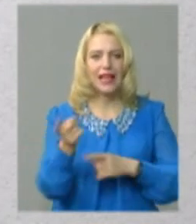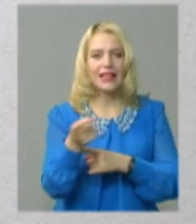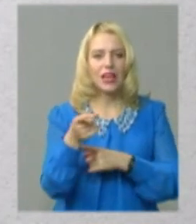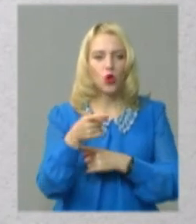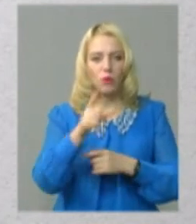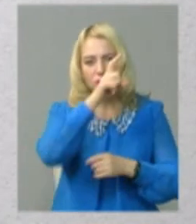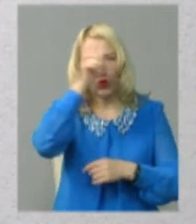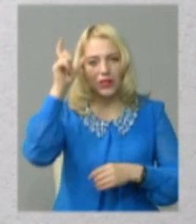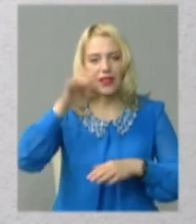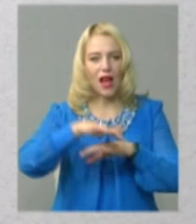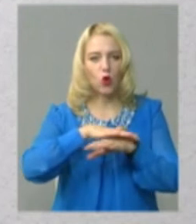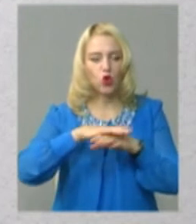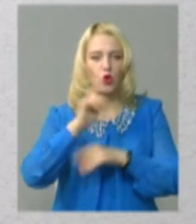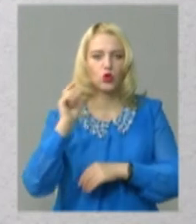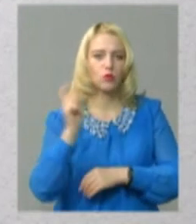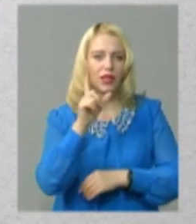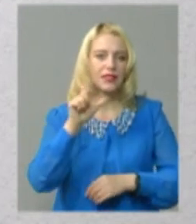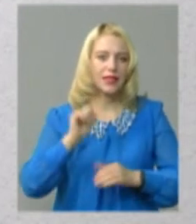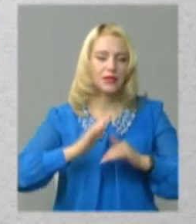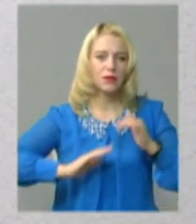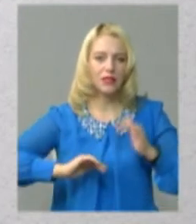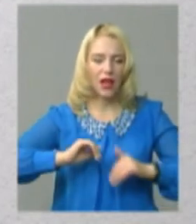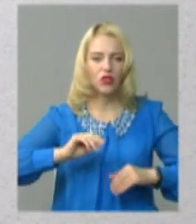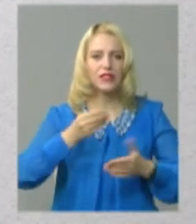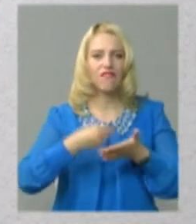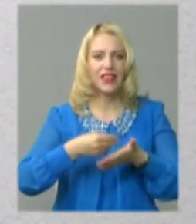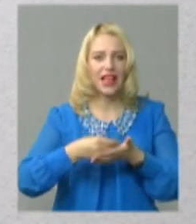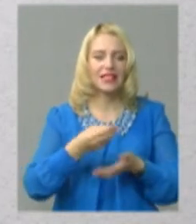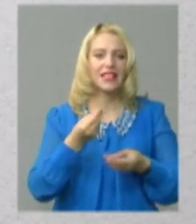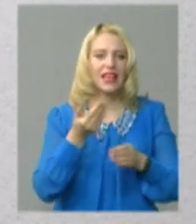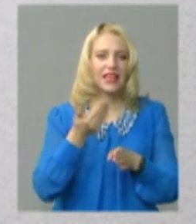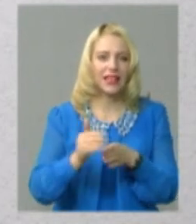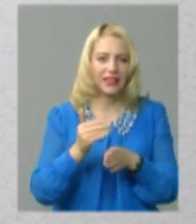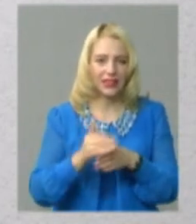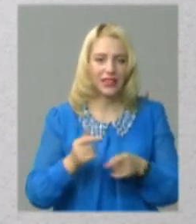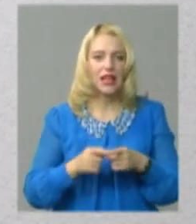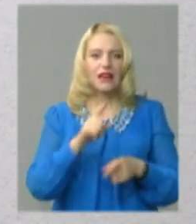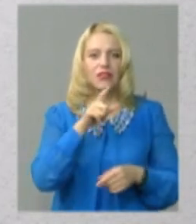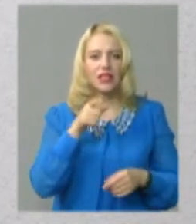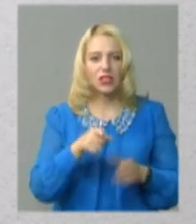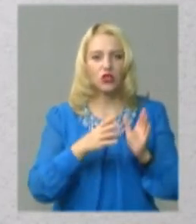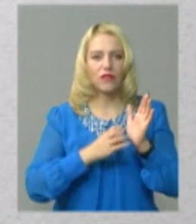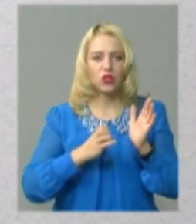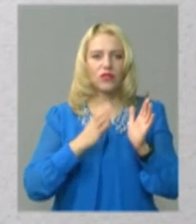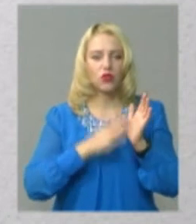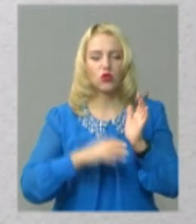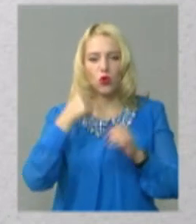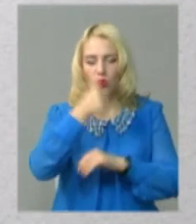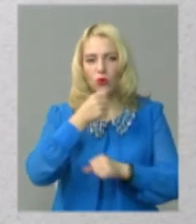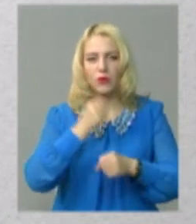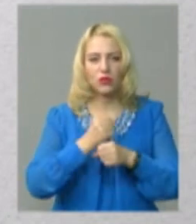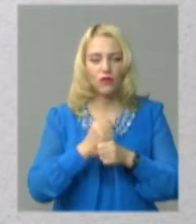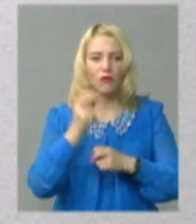Тернопільську академію народного господарства за спеціальністю фінанси та кредит. З 1990 року працював в